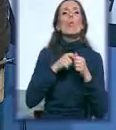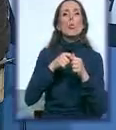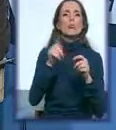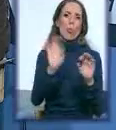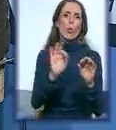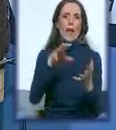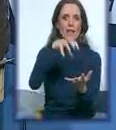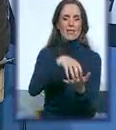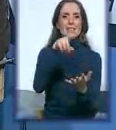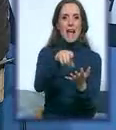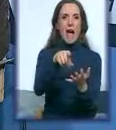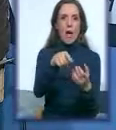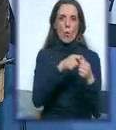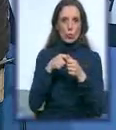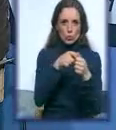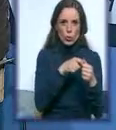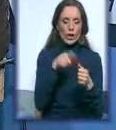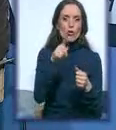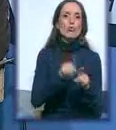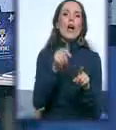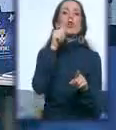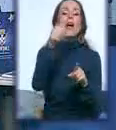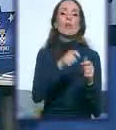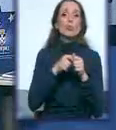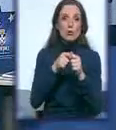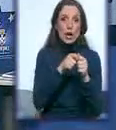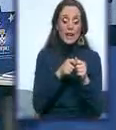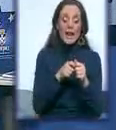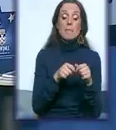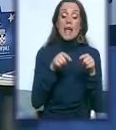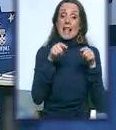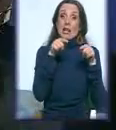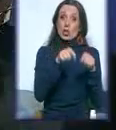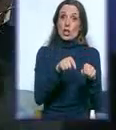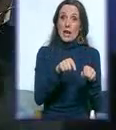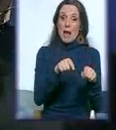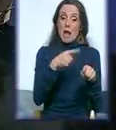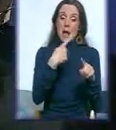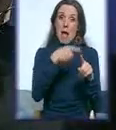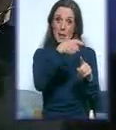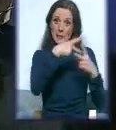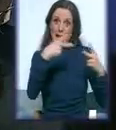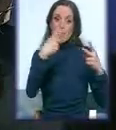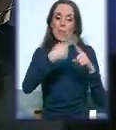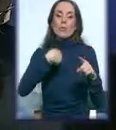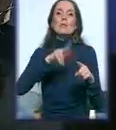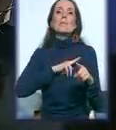udruženja. Mi imamo, pored tih tema, mi imamo i ovu sajamsku manifestaciju. Sad i